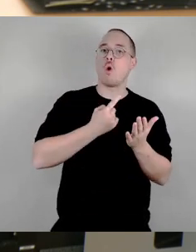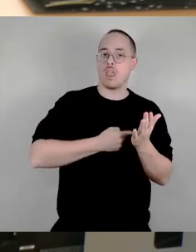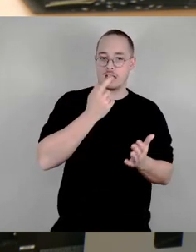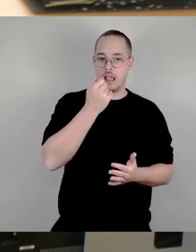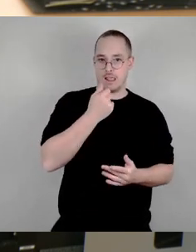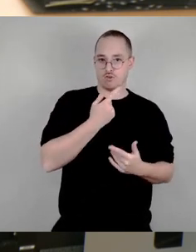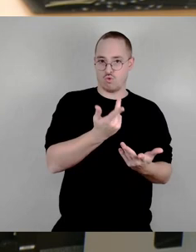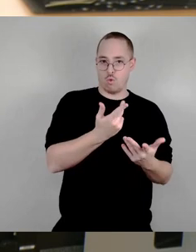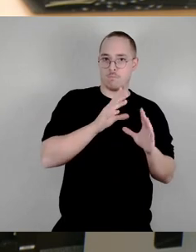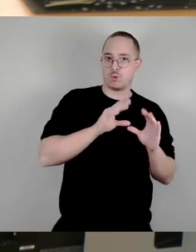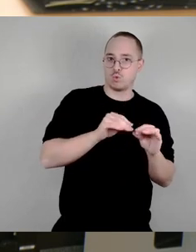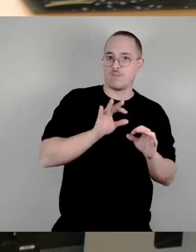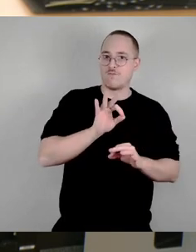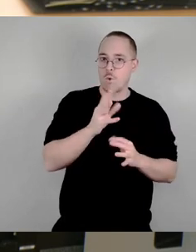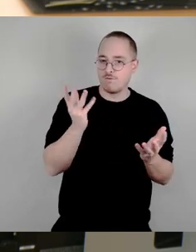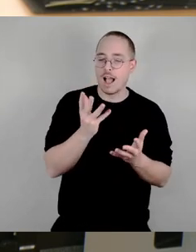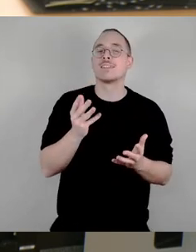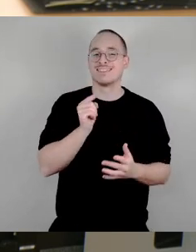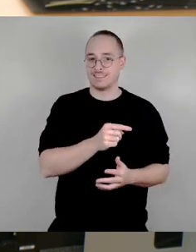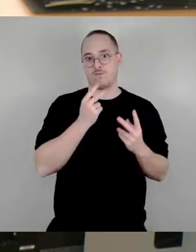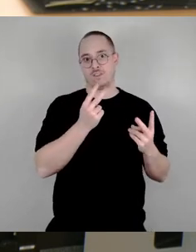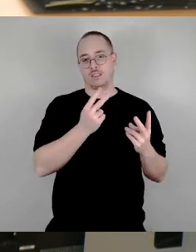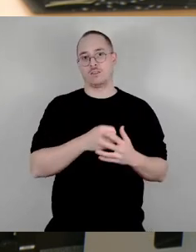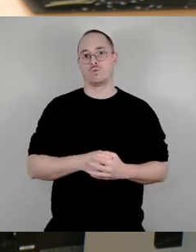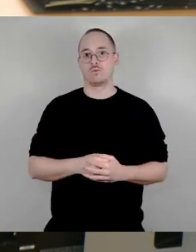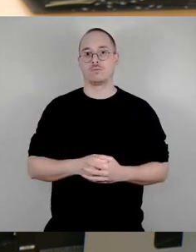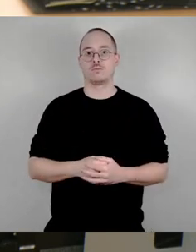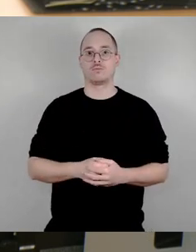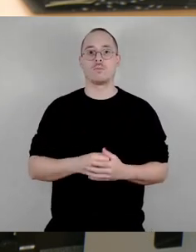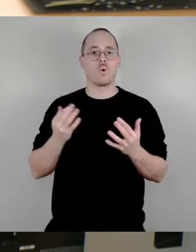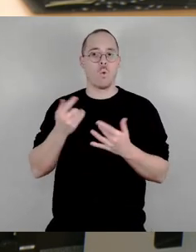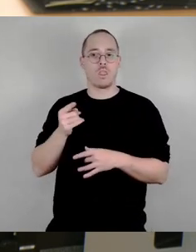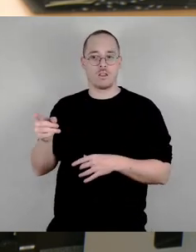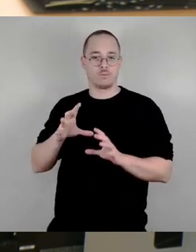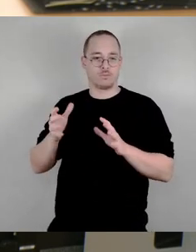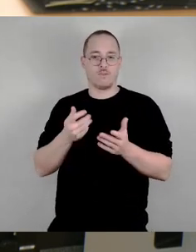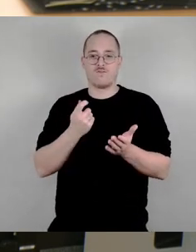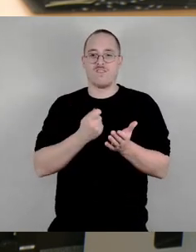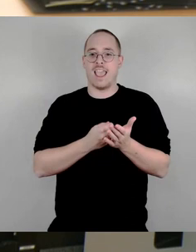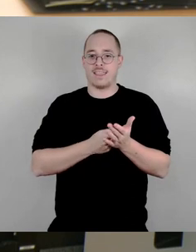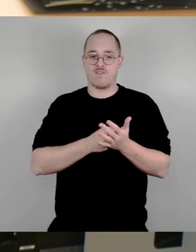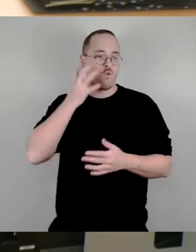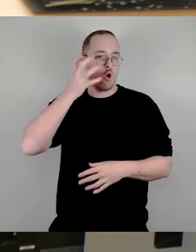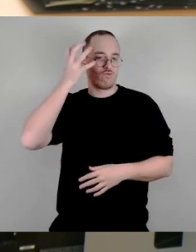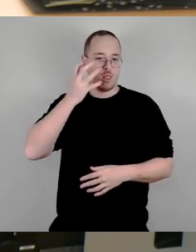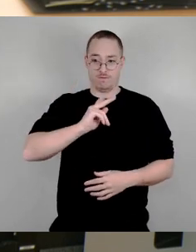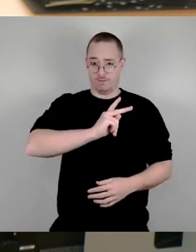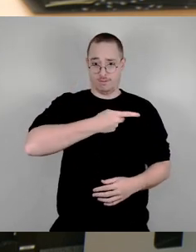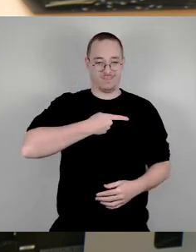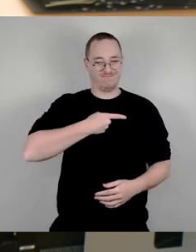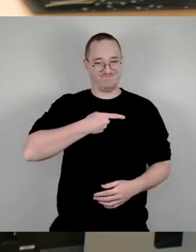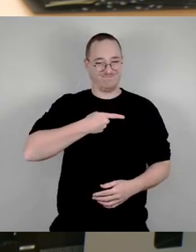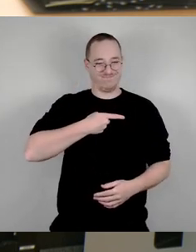Dass die Linken und die Grünen diese Wertvorstellung nicht teilen, kann ich mit einer Sache sogar hier und jetzt beweisen. Sie träumen sich, einer Evaluierung der